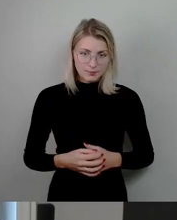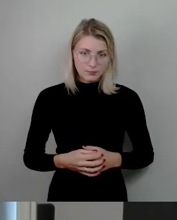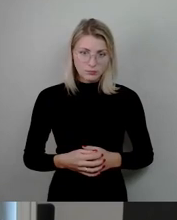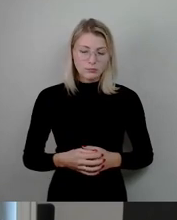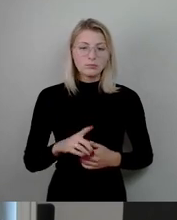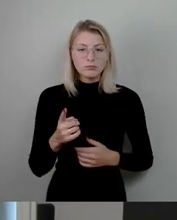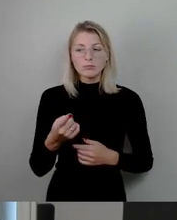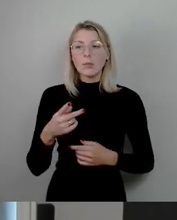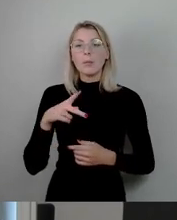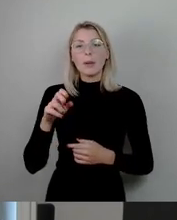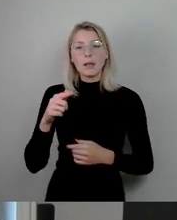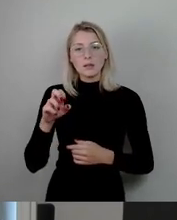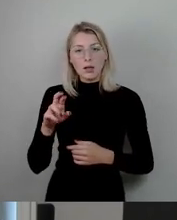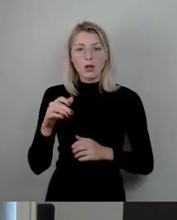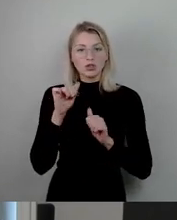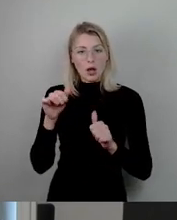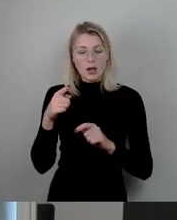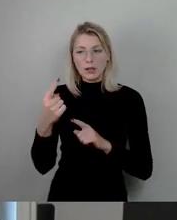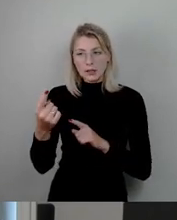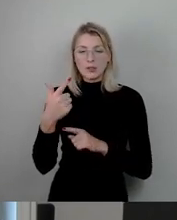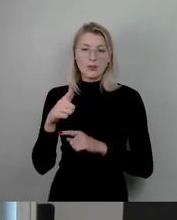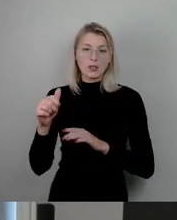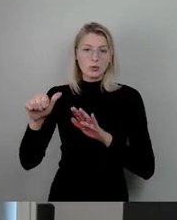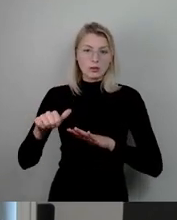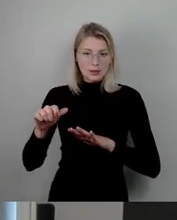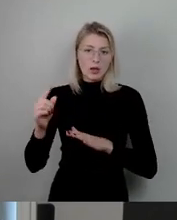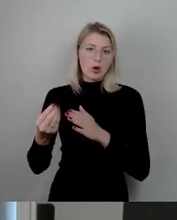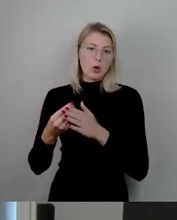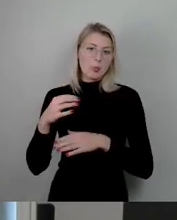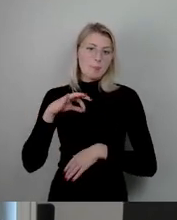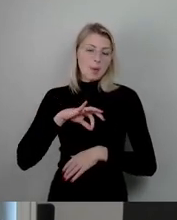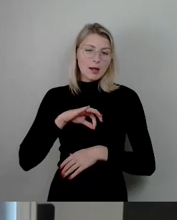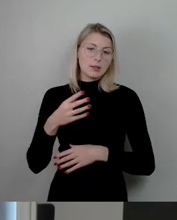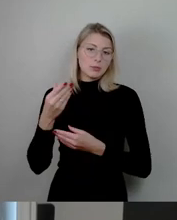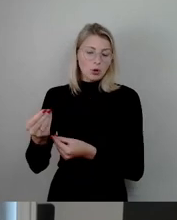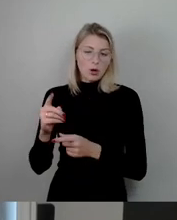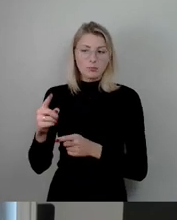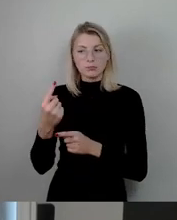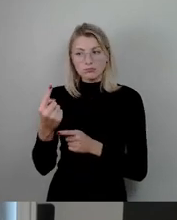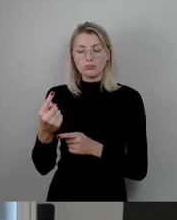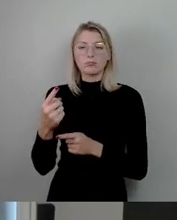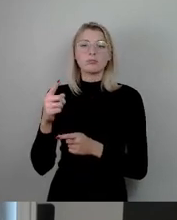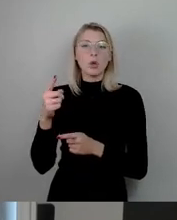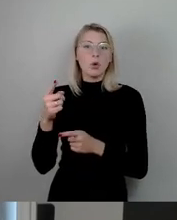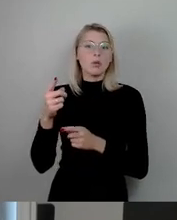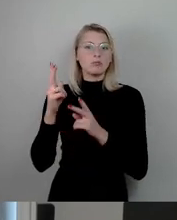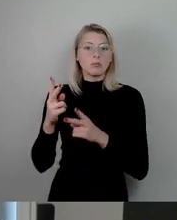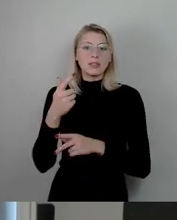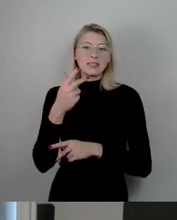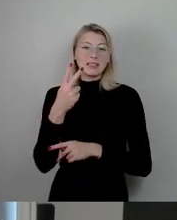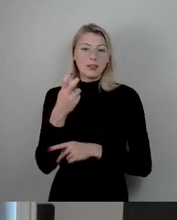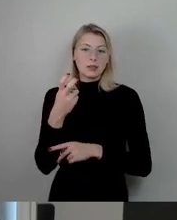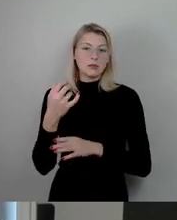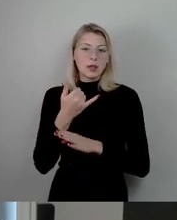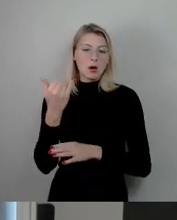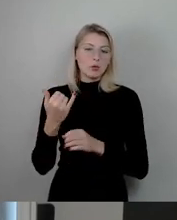der den Dresdner Kunstpreis 2016 erhielt und als einer der führenden lyrischen Tenöre des 20. Jahrhunderts gilt.